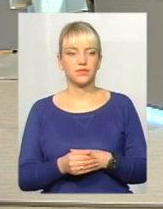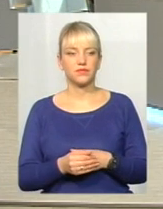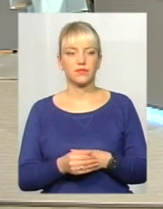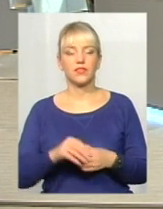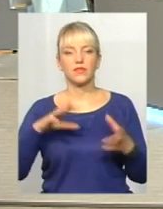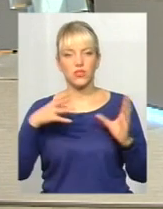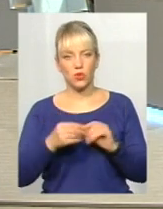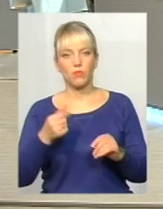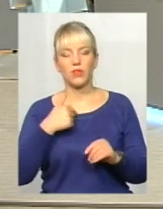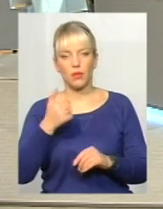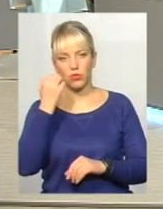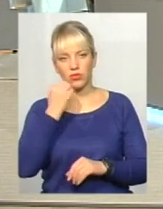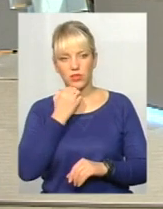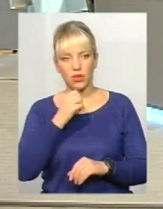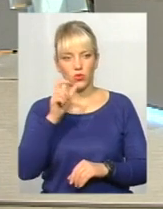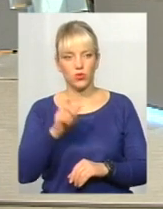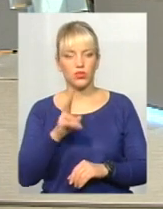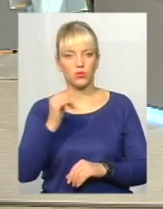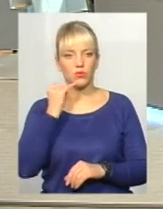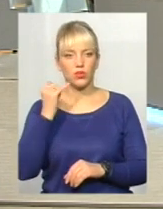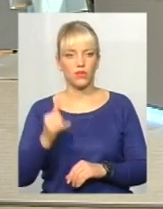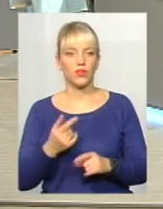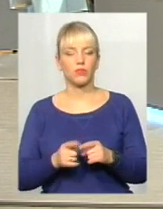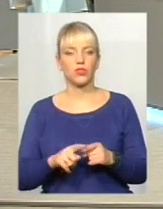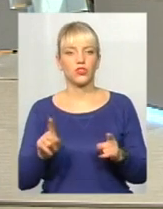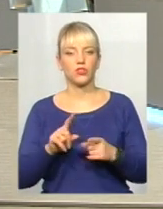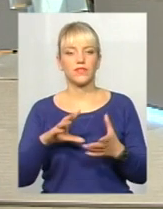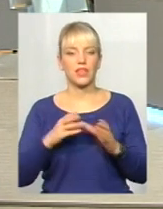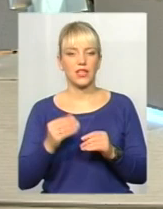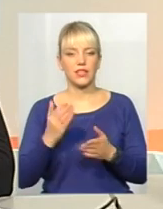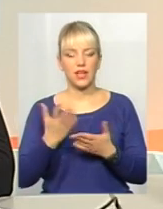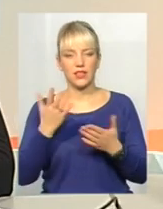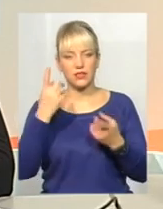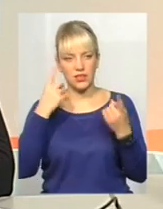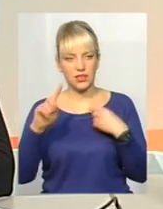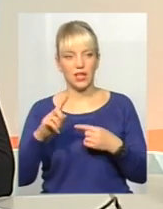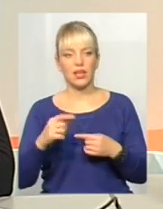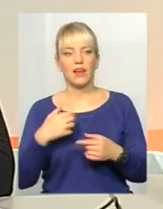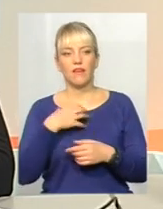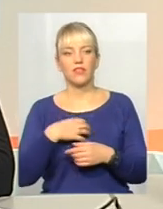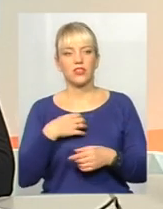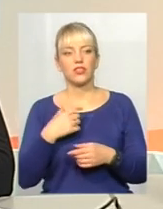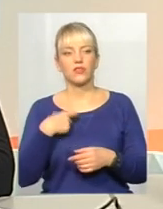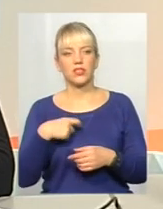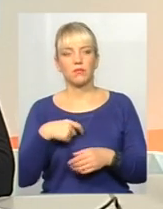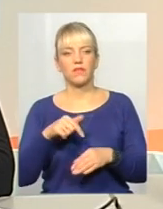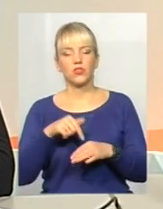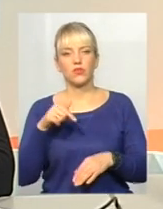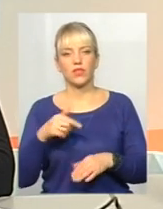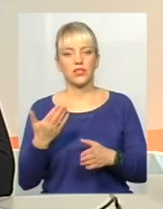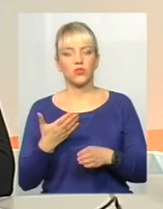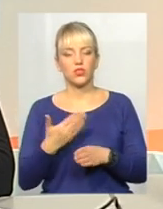я подякую людині, яка зателефонувала про те, що взагалі є якісь ідеї. Дуже важливо в відчувати якоюсь частинкою